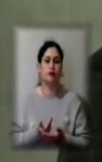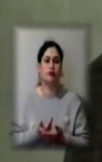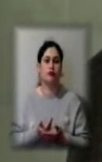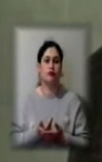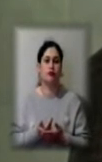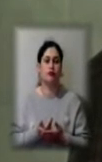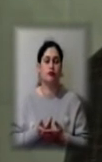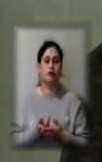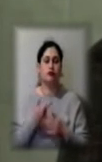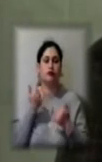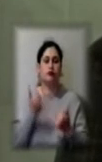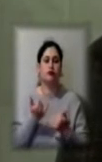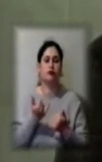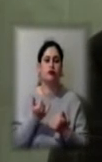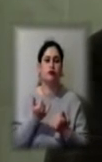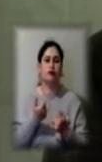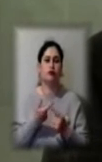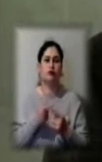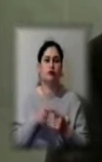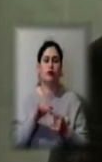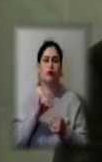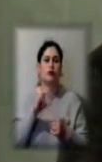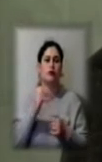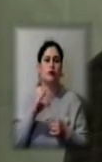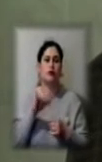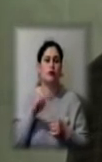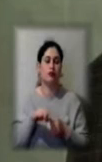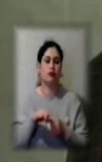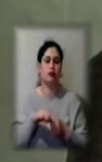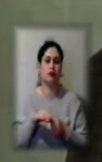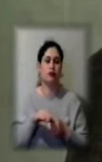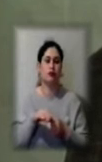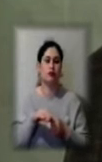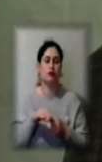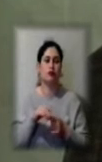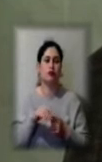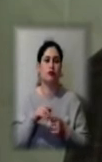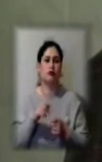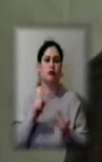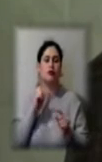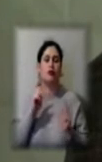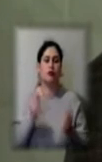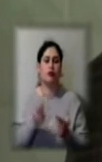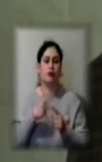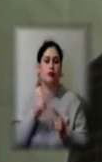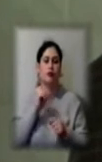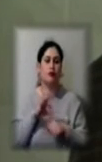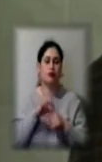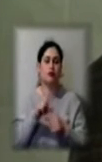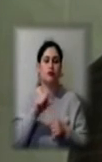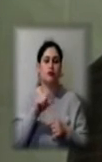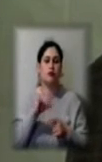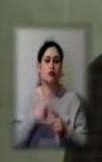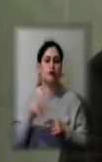Зараз цей населений пункт в'їзд в нього обмежений. Проводяться заходи з вивчення і